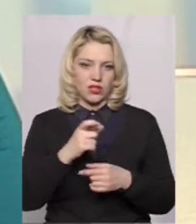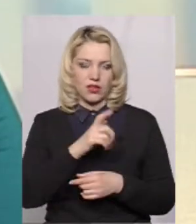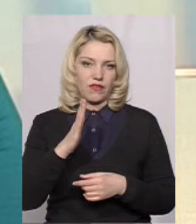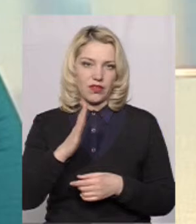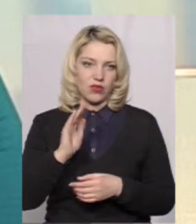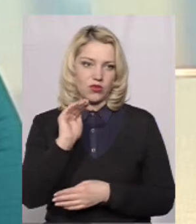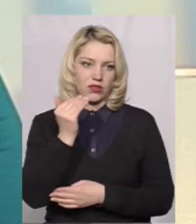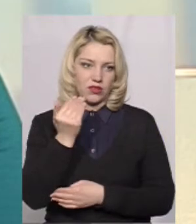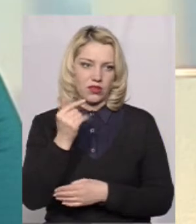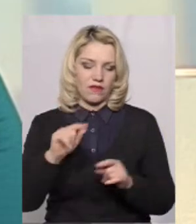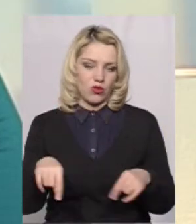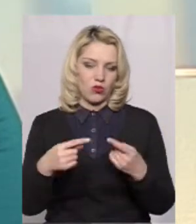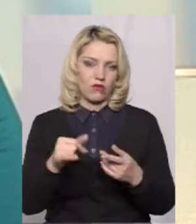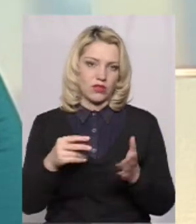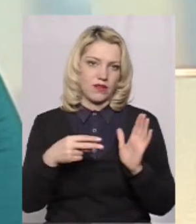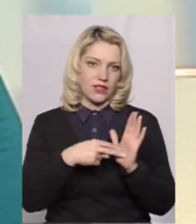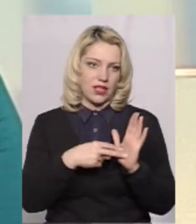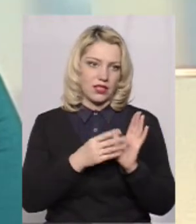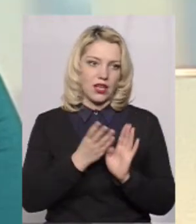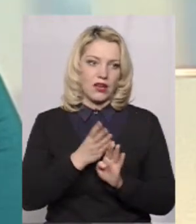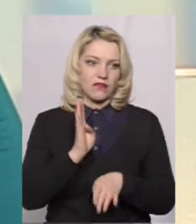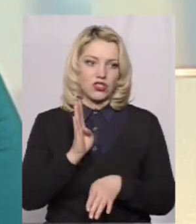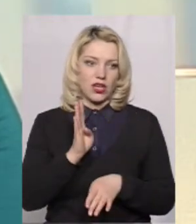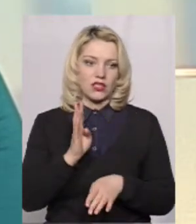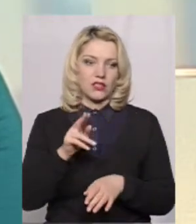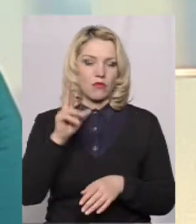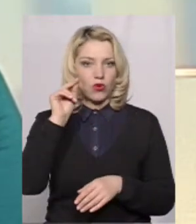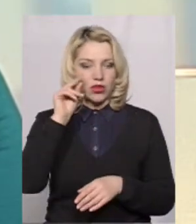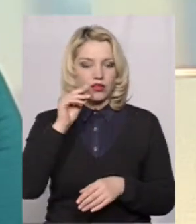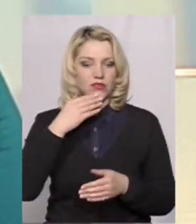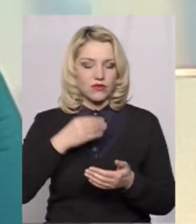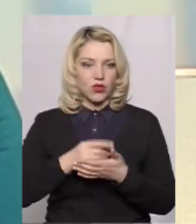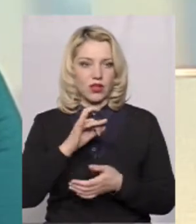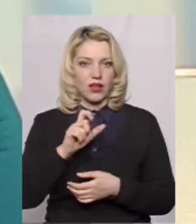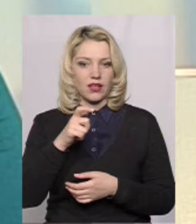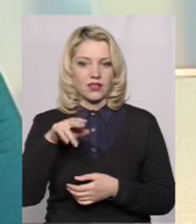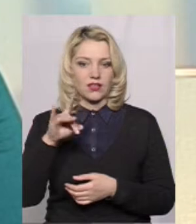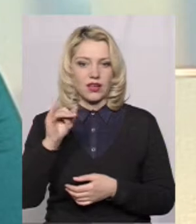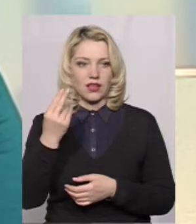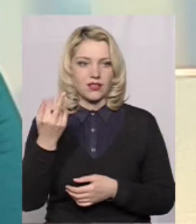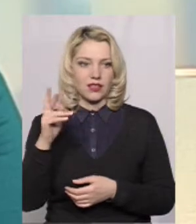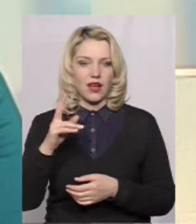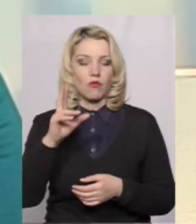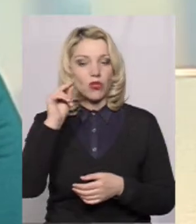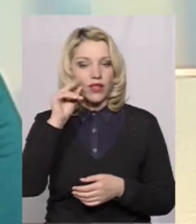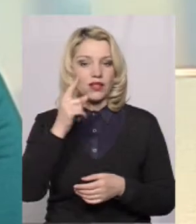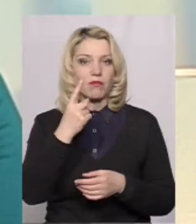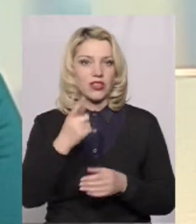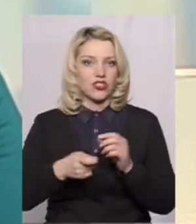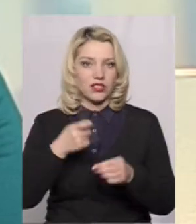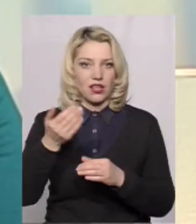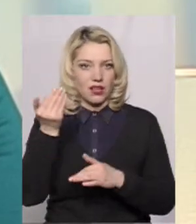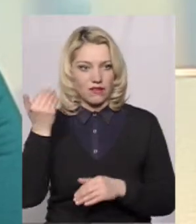дитина відновлюється і стає в черзі по даті своєї реєстрації, по даті першої заявки в черзі.